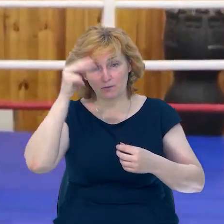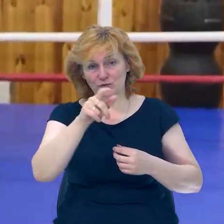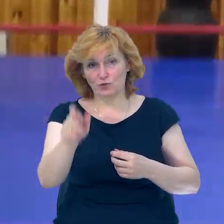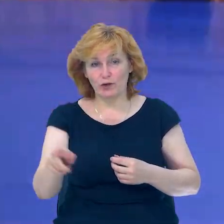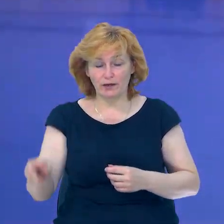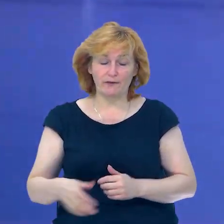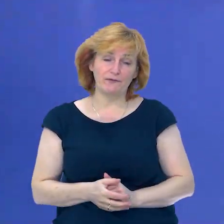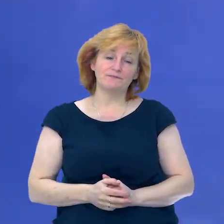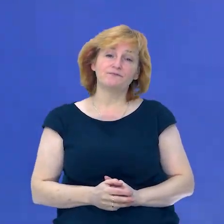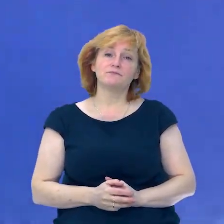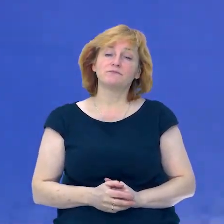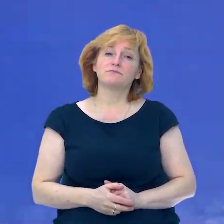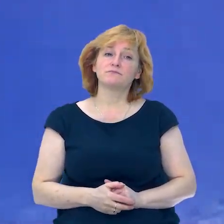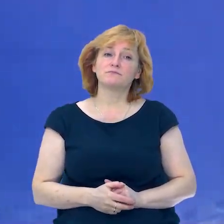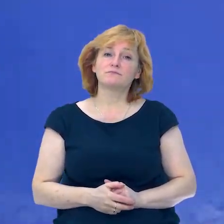Тверда.